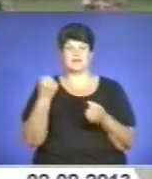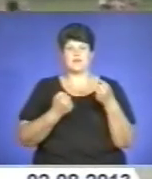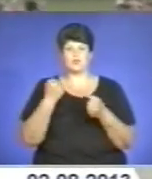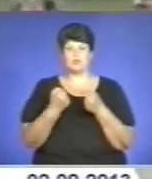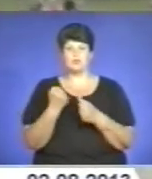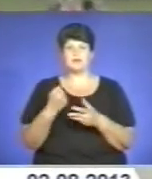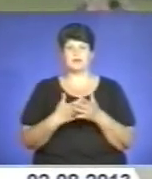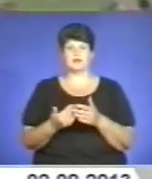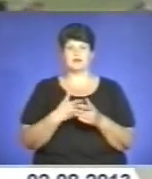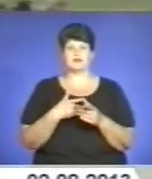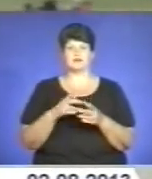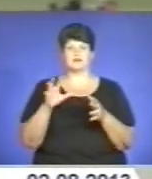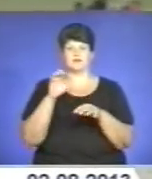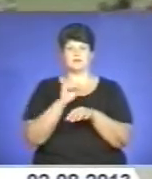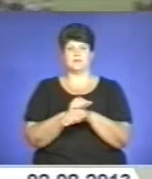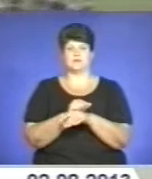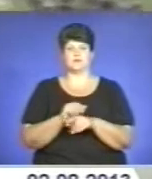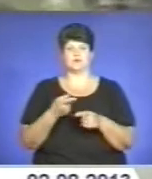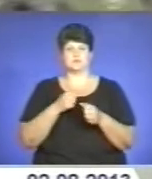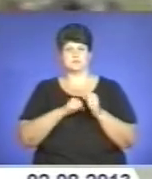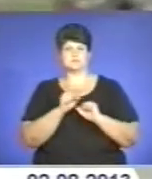зловмисника, який чинив озброєний опір.